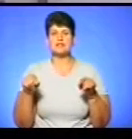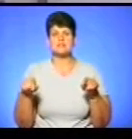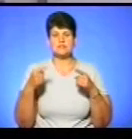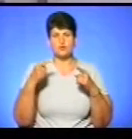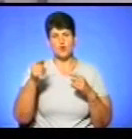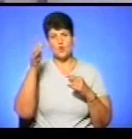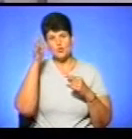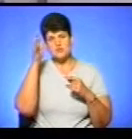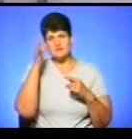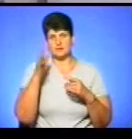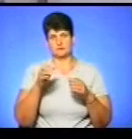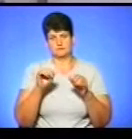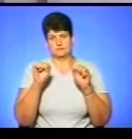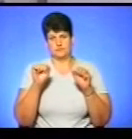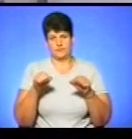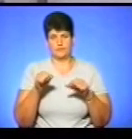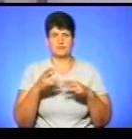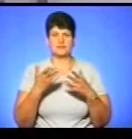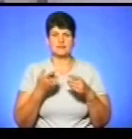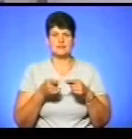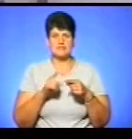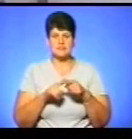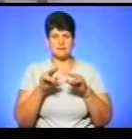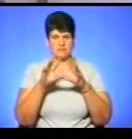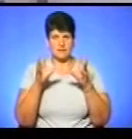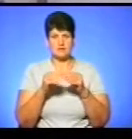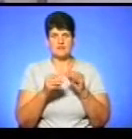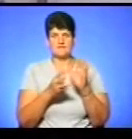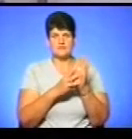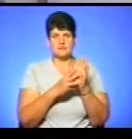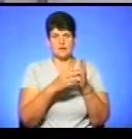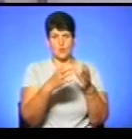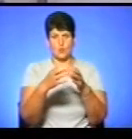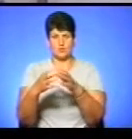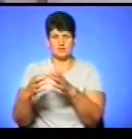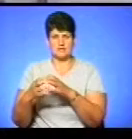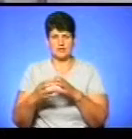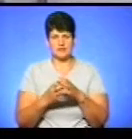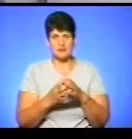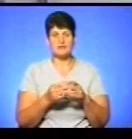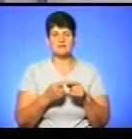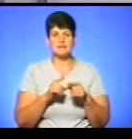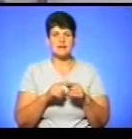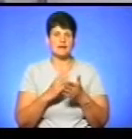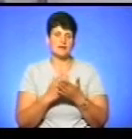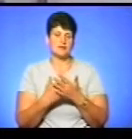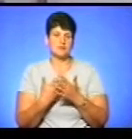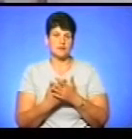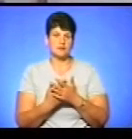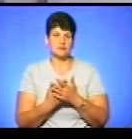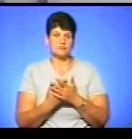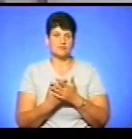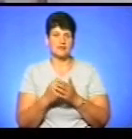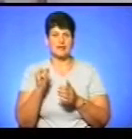освітнього простору, побудованого за принципом восьми осередків. Одним з цих осередків є, наприклад, ось така